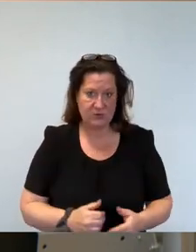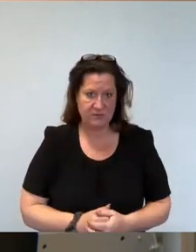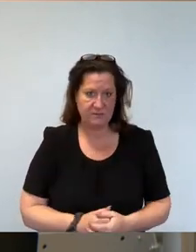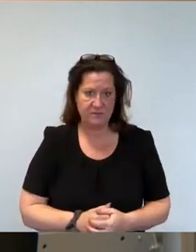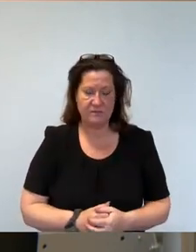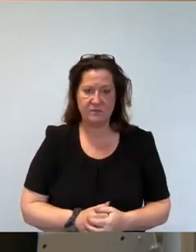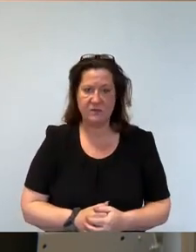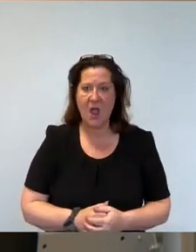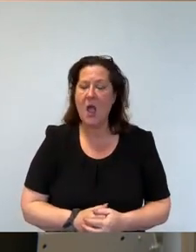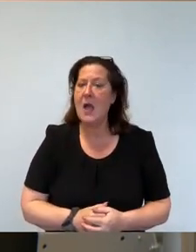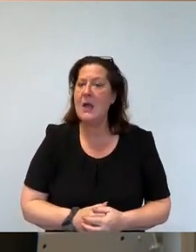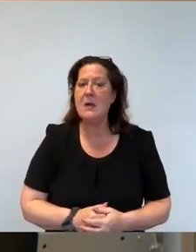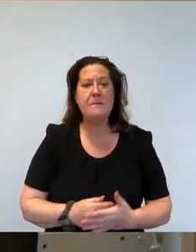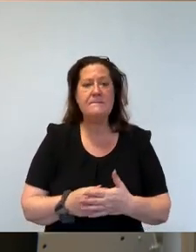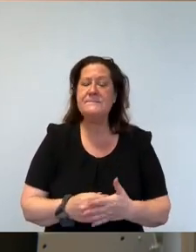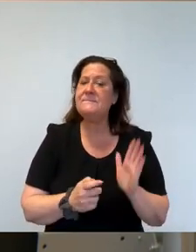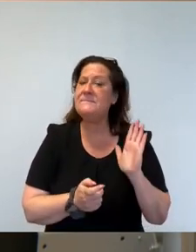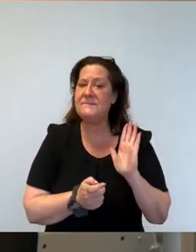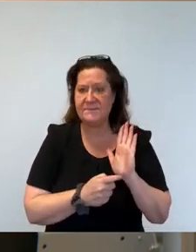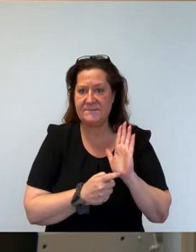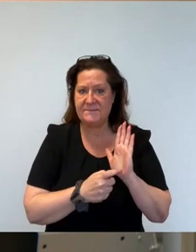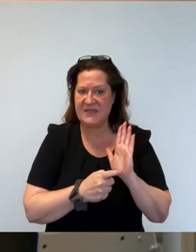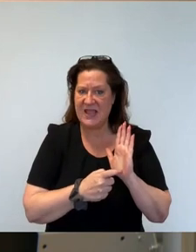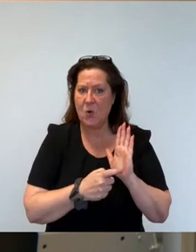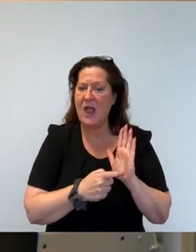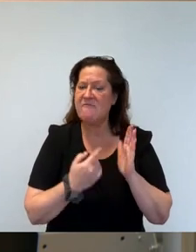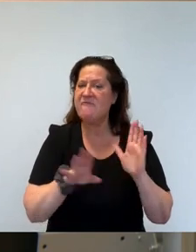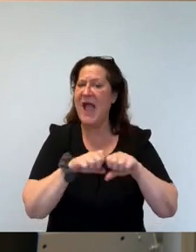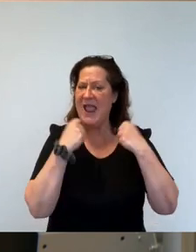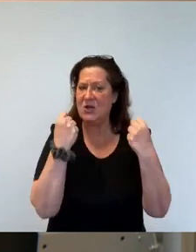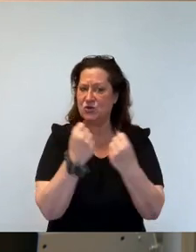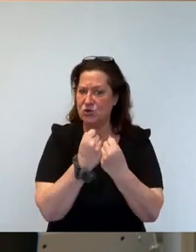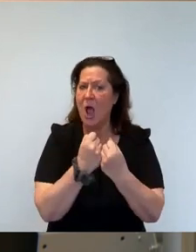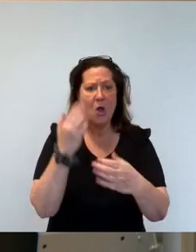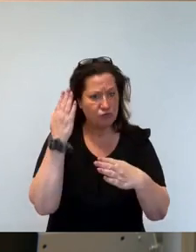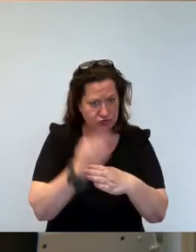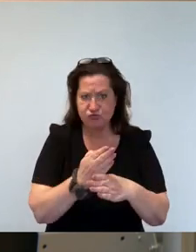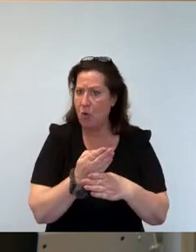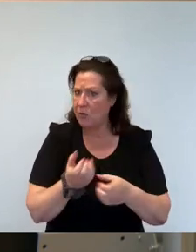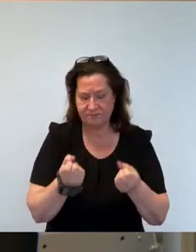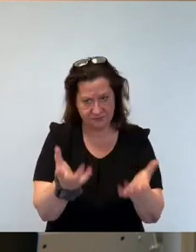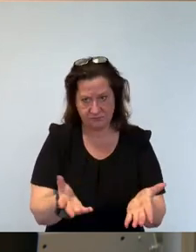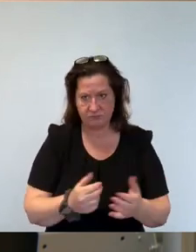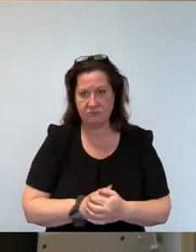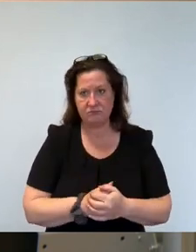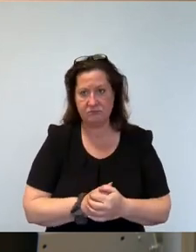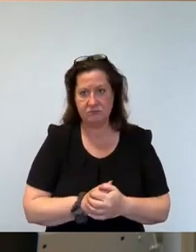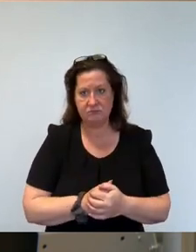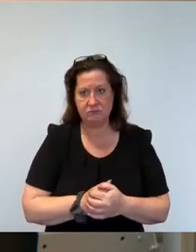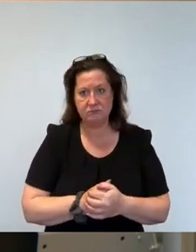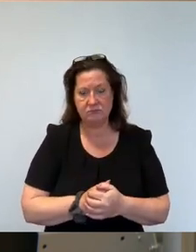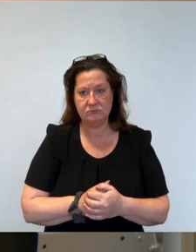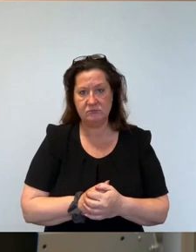Der Freistaat hat die Rahmenbedingungen für die Bezahlkarte definiert. Ich hatte es ja schon gesagt. Und ja,